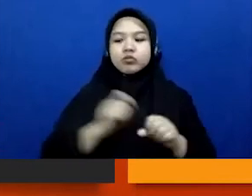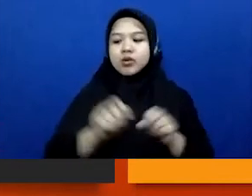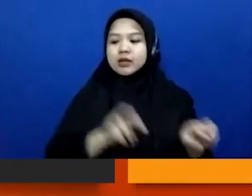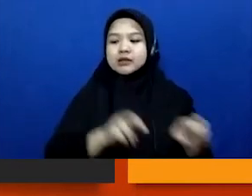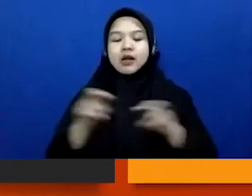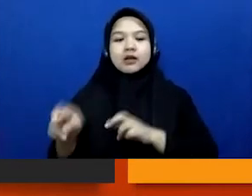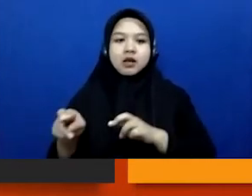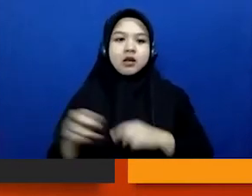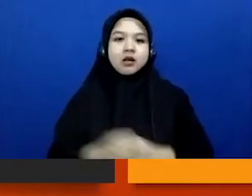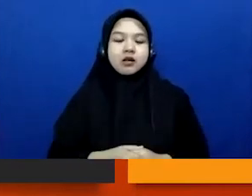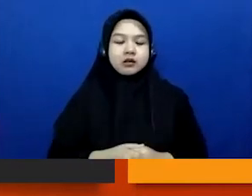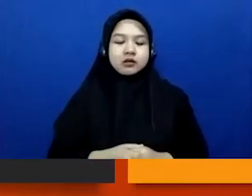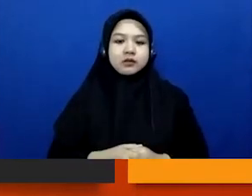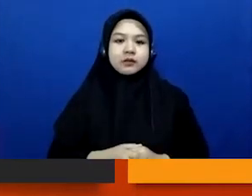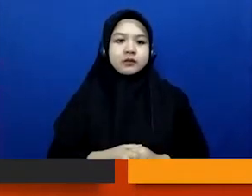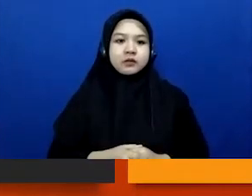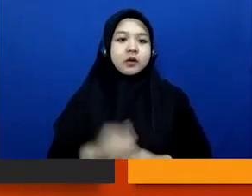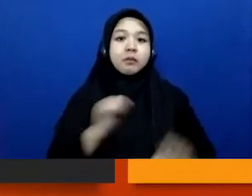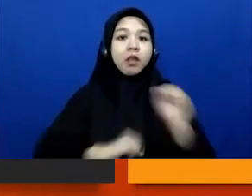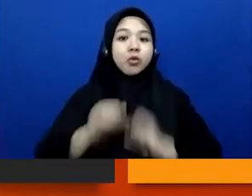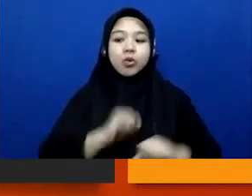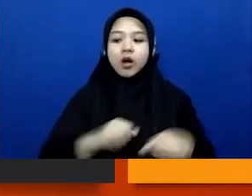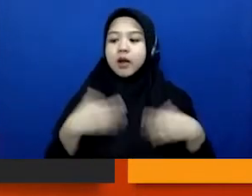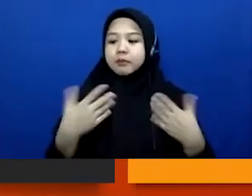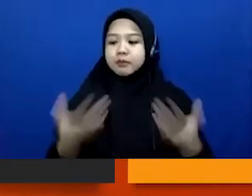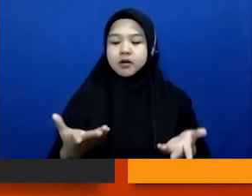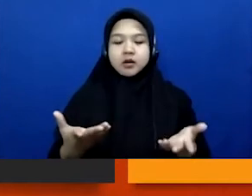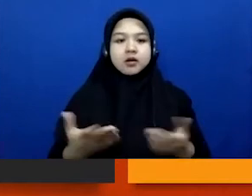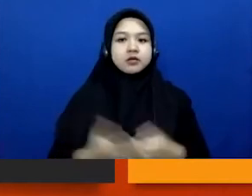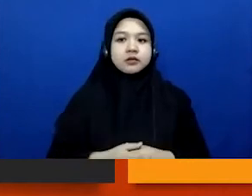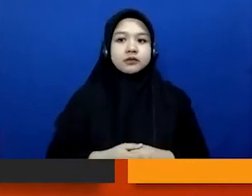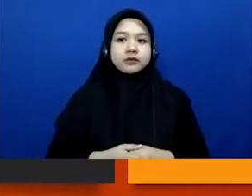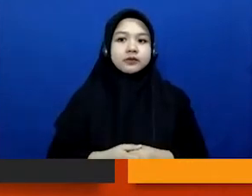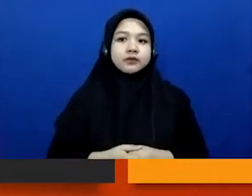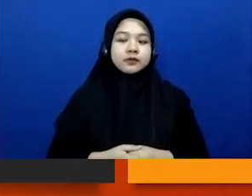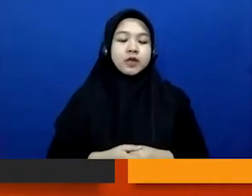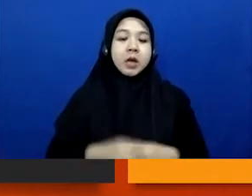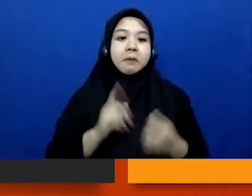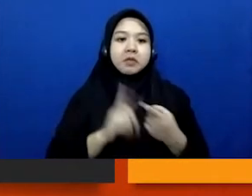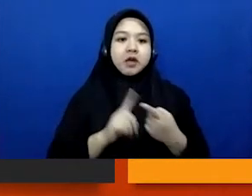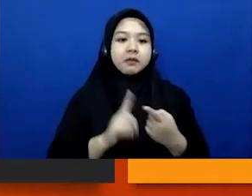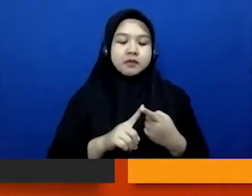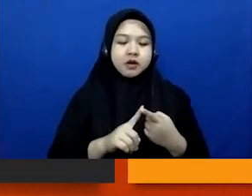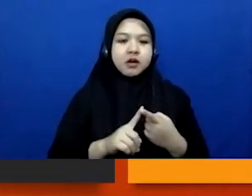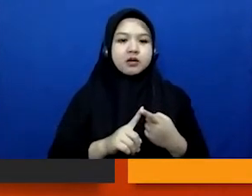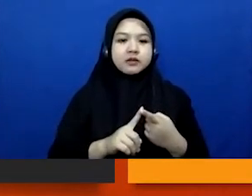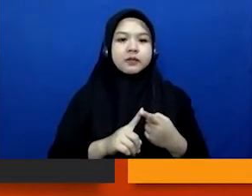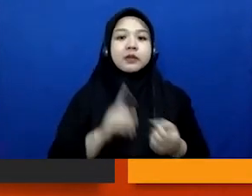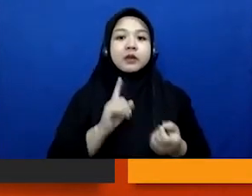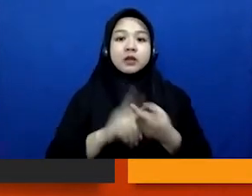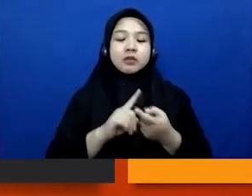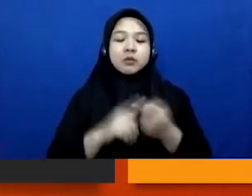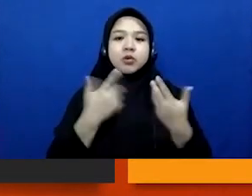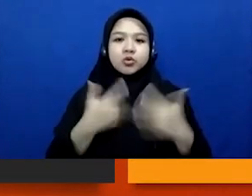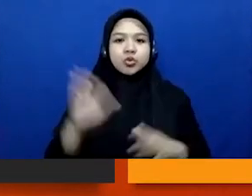rapat redaksi di situ apa yang dilakukan gitu kan yang pertama jelas ya jelas bahwa teman-teman sudah